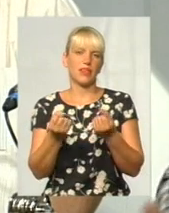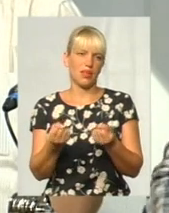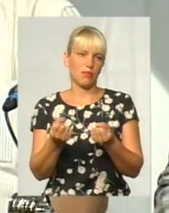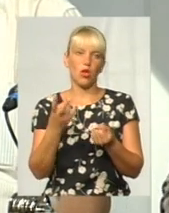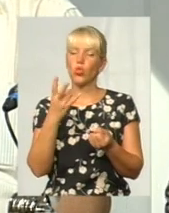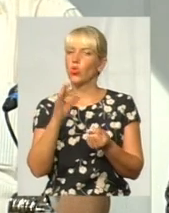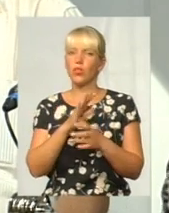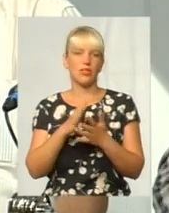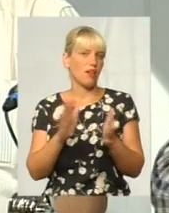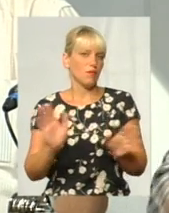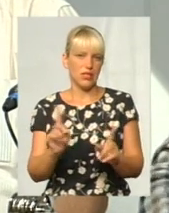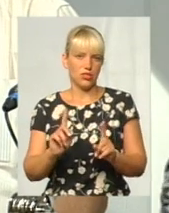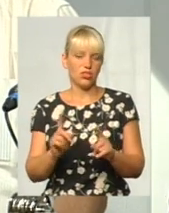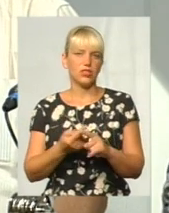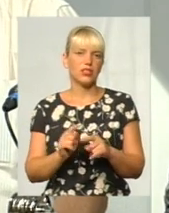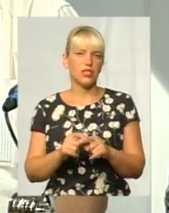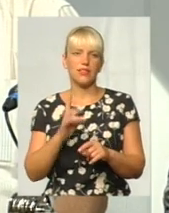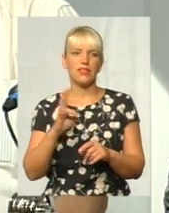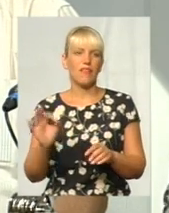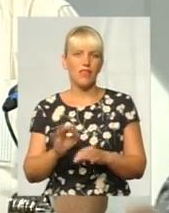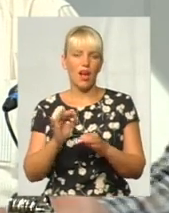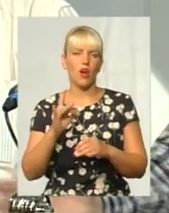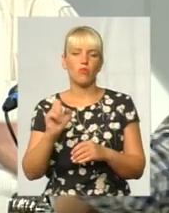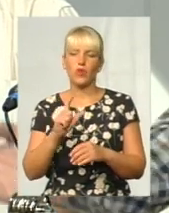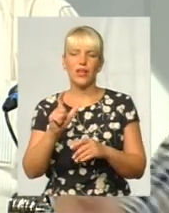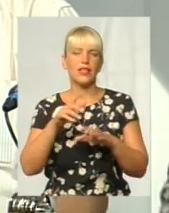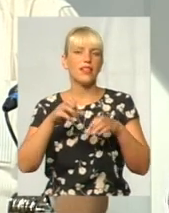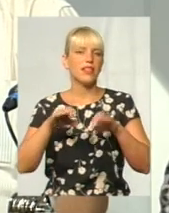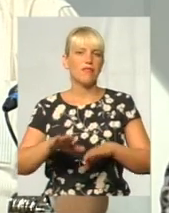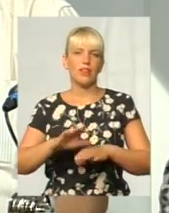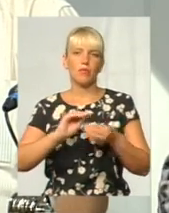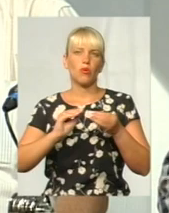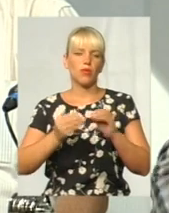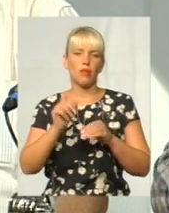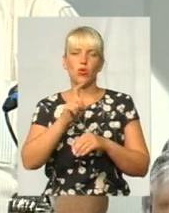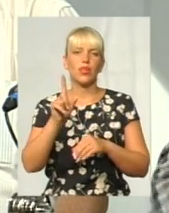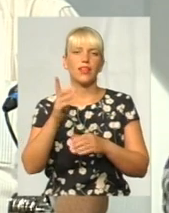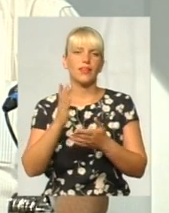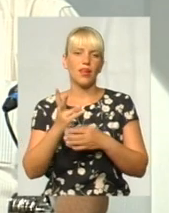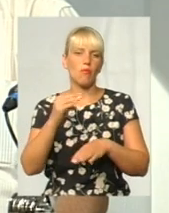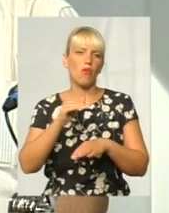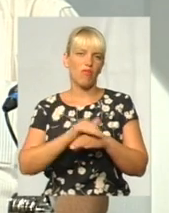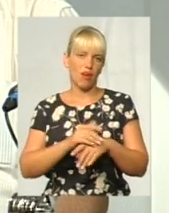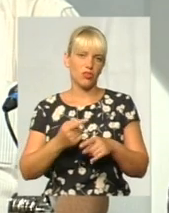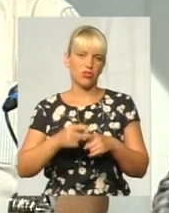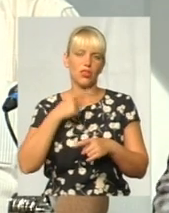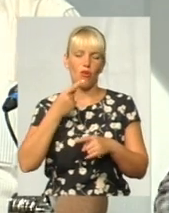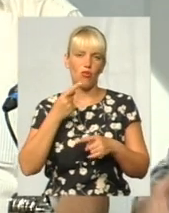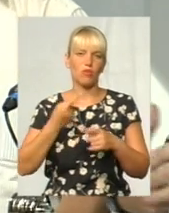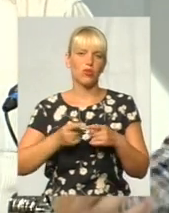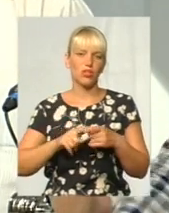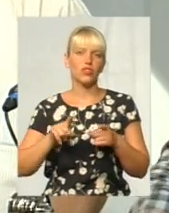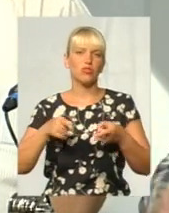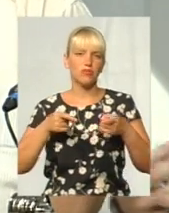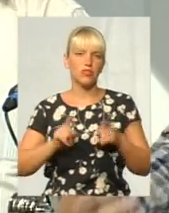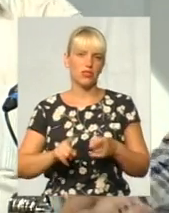Доброї волі. Але не більше. Це з одному разі на сьогоднішній день не вирішить проблеми людські, які є по факту. Тобто це говорить про те, що сьогодні, дійсності, влада